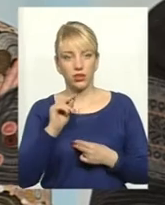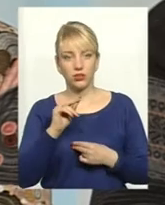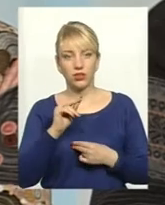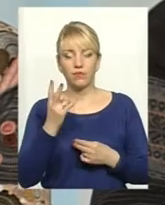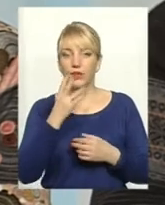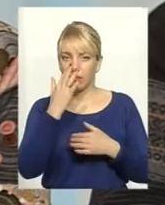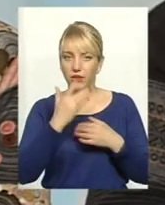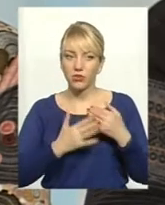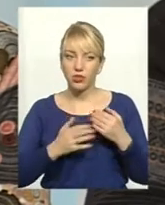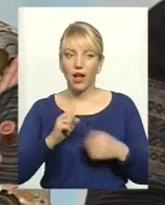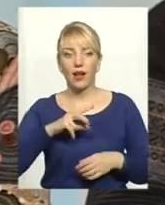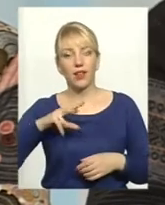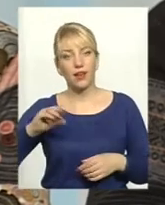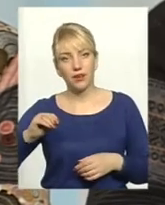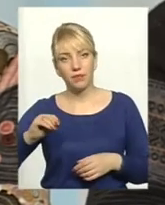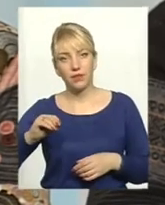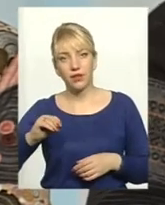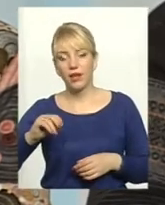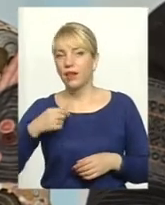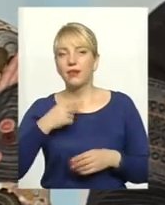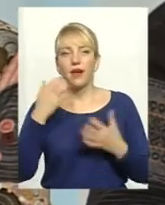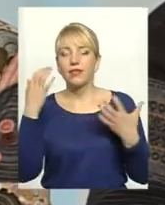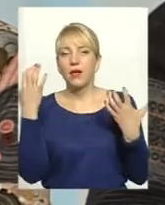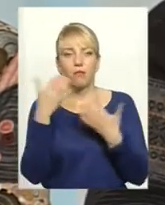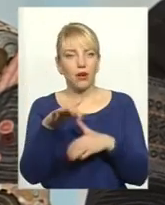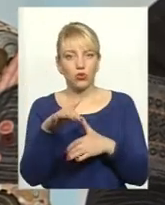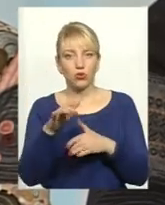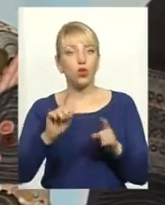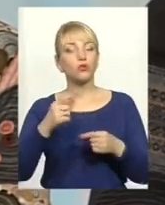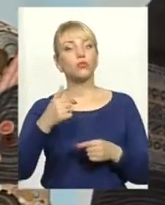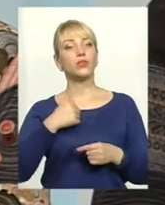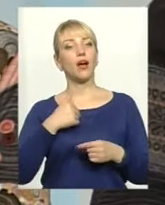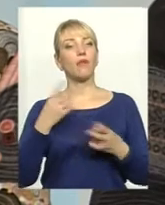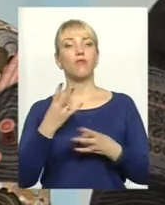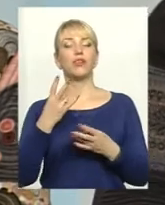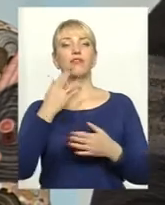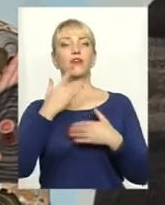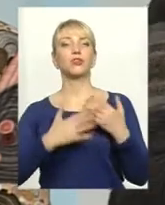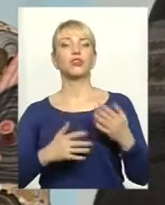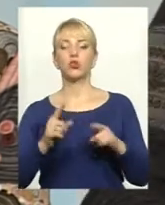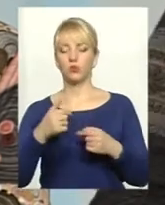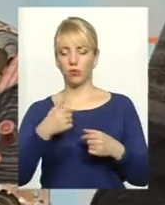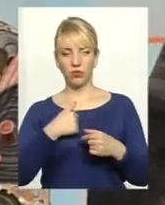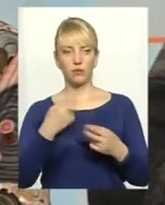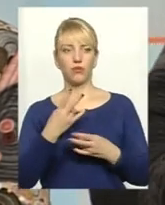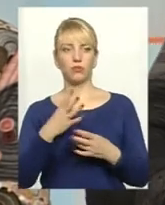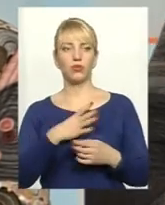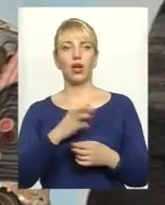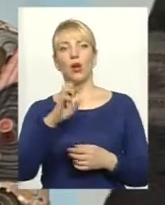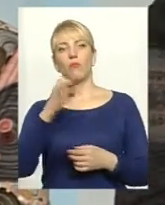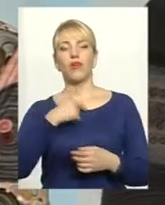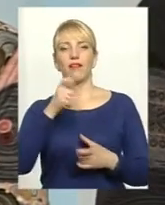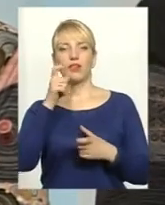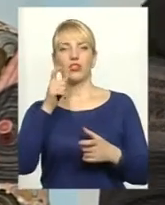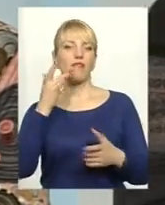вибачитися, але, знову ж таки, я не бачу, чому це я маю, наприклад, вибачатися, розумієте, чому мені це має бути, бо я кричав